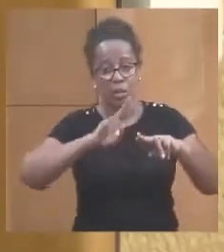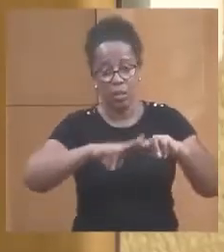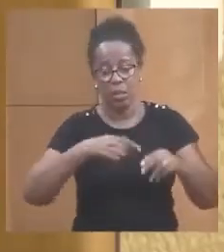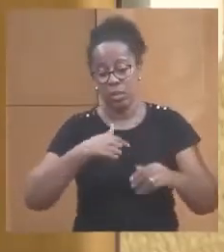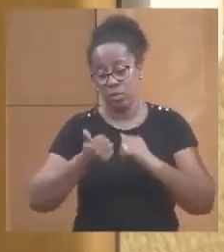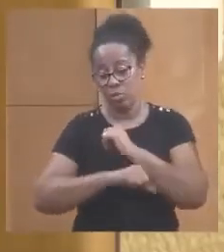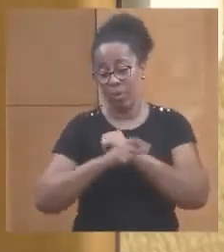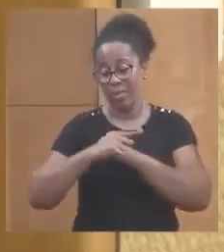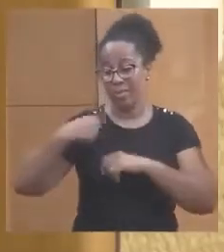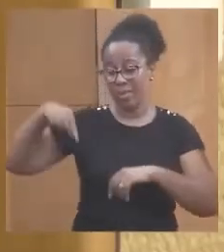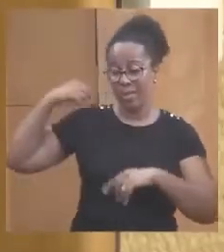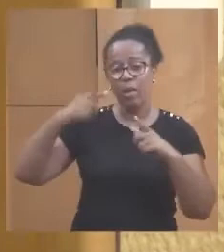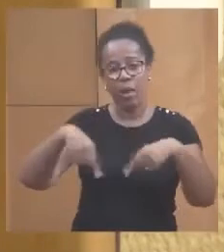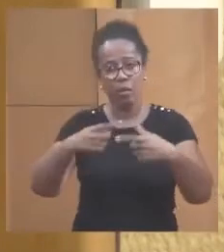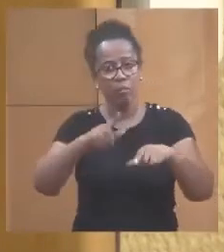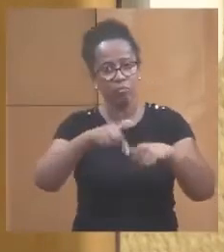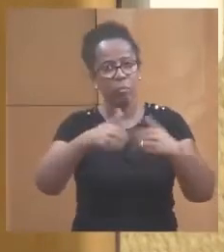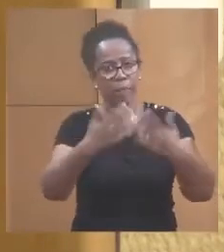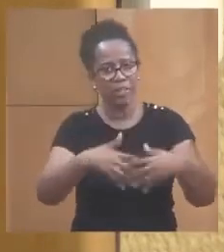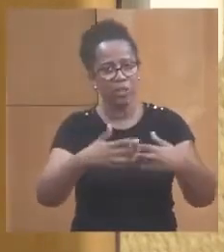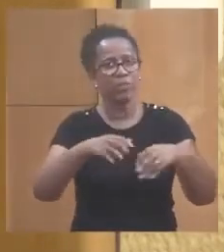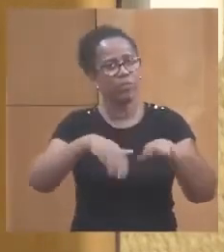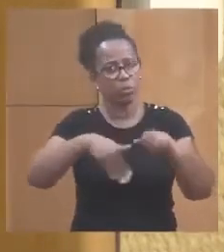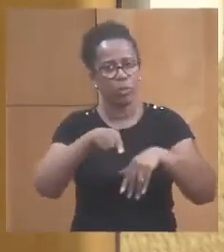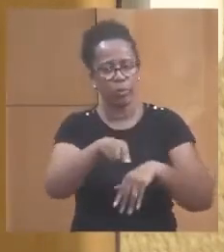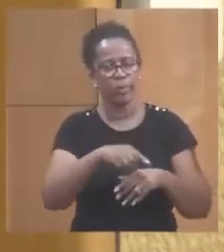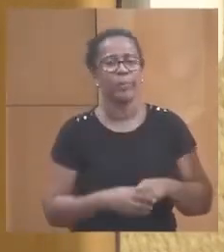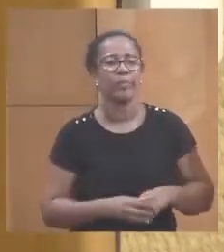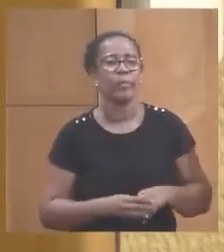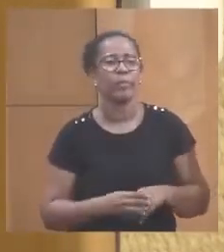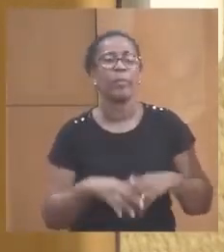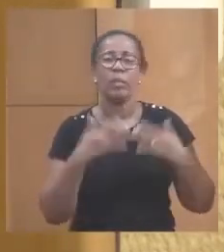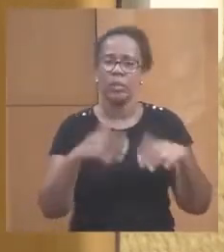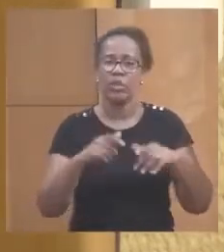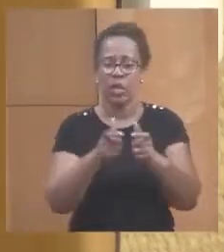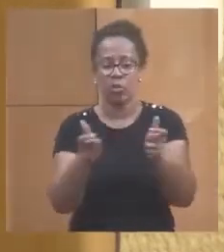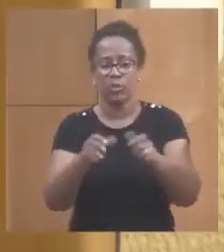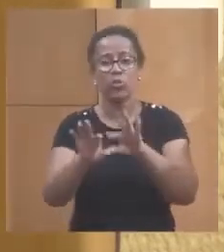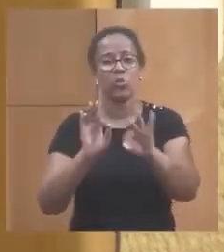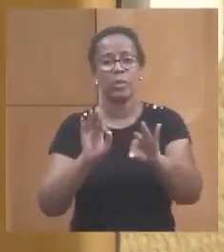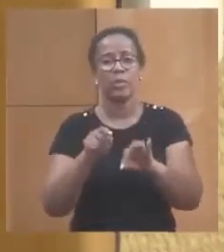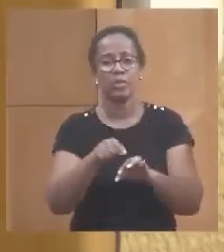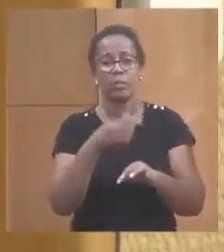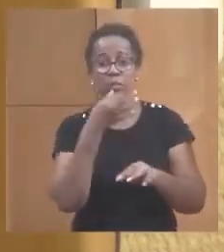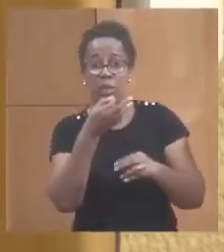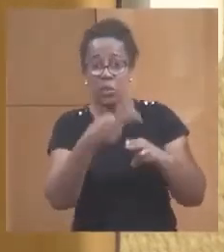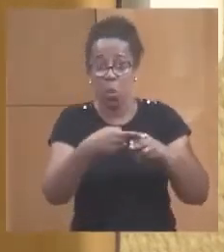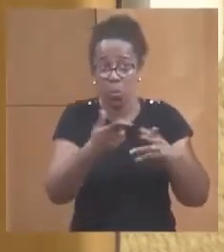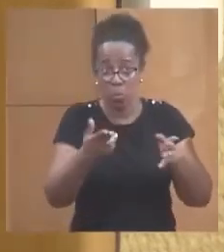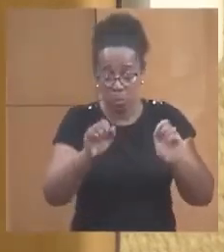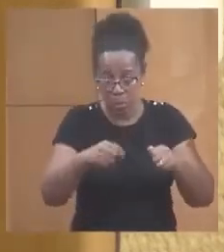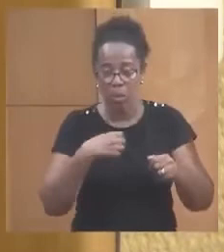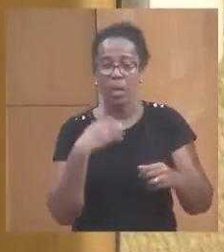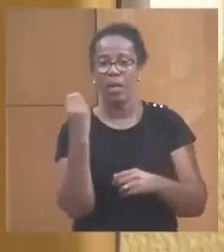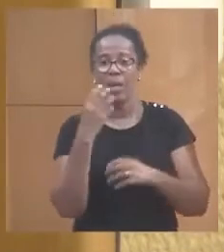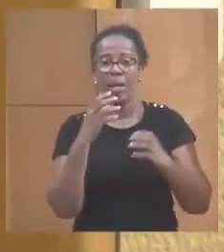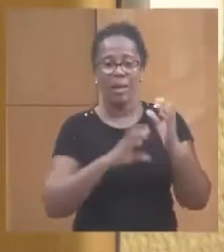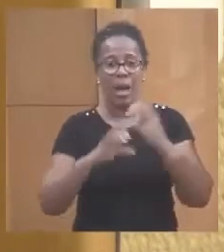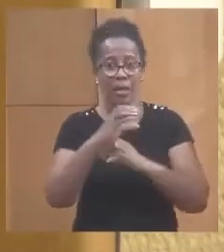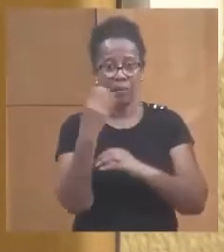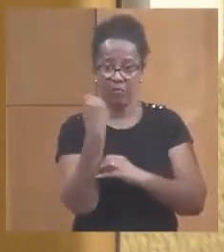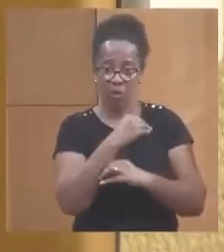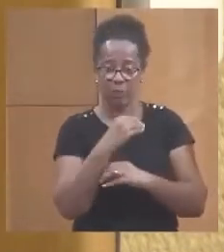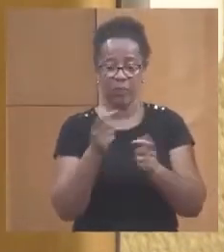semaine dernière, elle fonctionne. Et nous avons déjà choisi l'entreprise, faut-il dire son nom ? Oui, il s'appelle Caraïbe Foy, c'est une entreprise